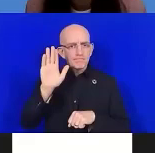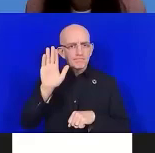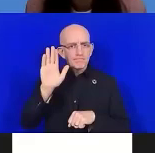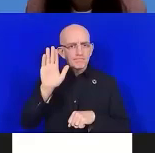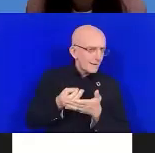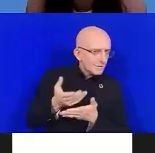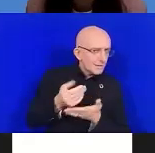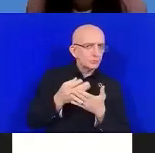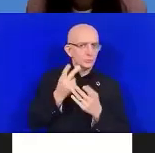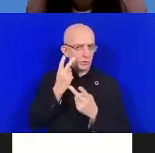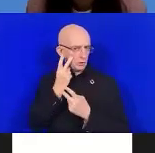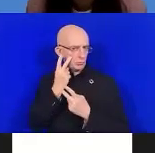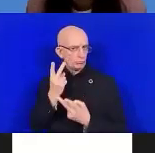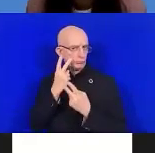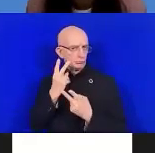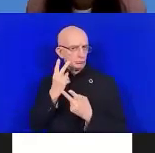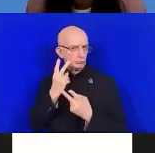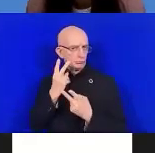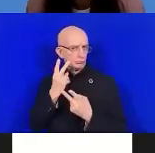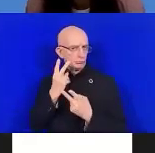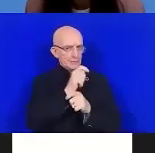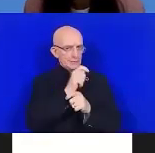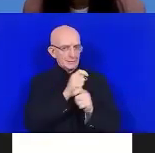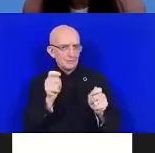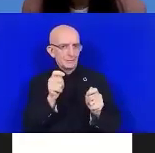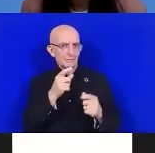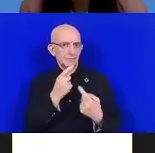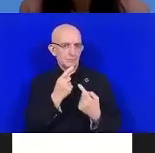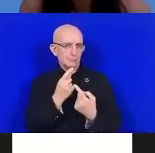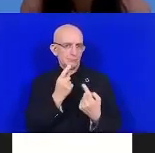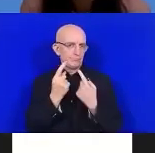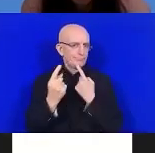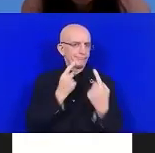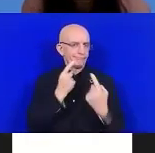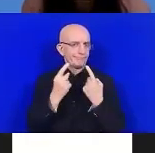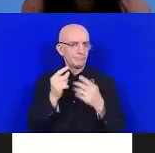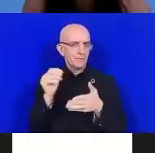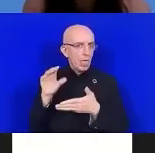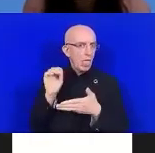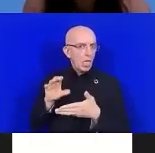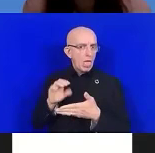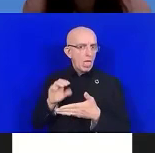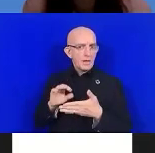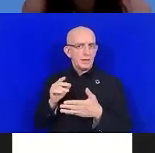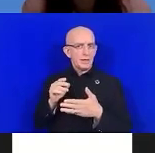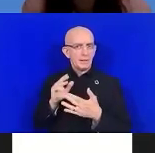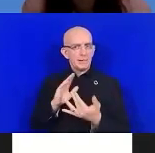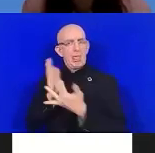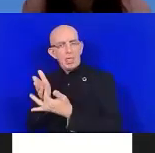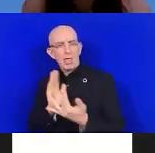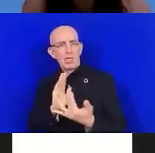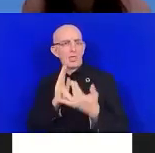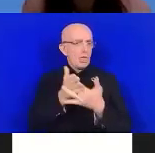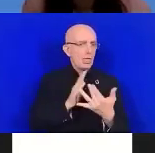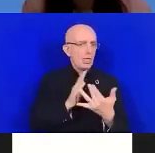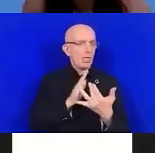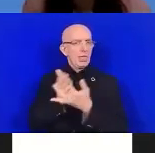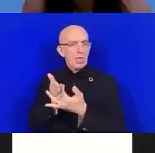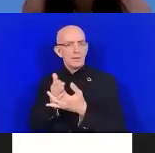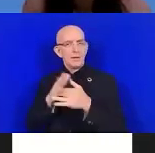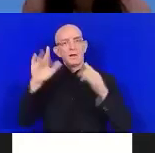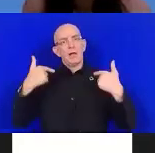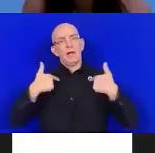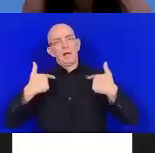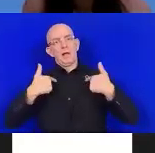uns les autres. Et ne publions pas de messages indésirables dans la boîte de discussion. Nous